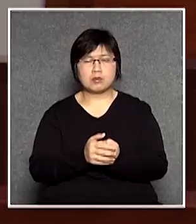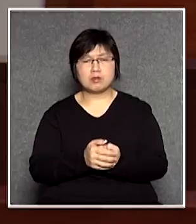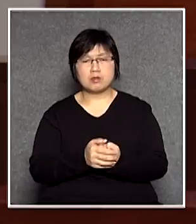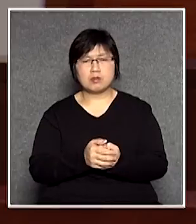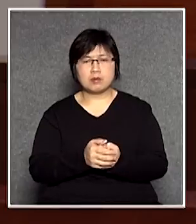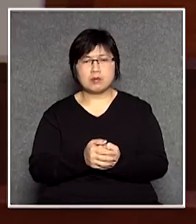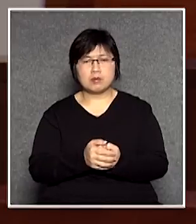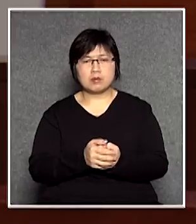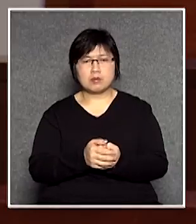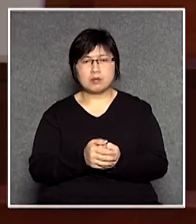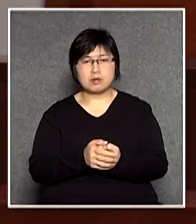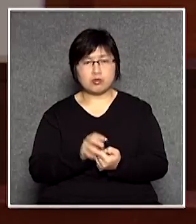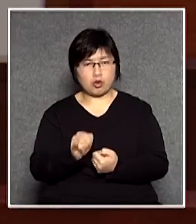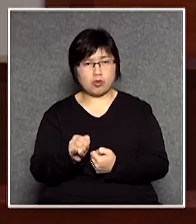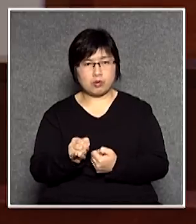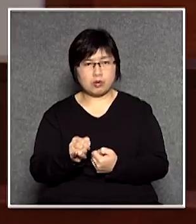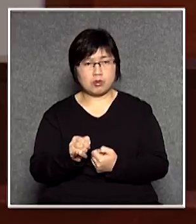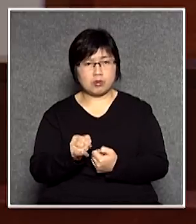那是一種罪行來的